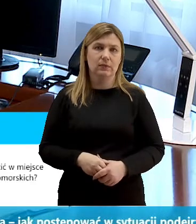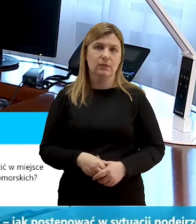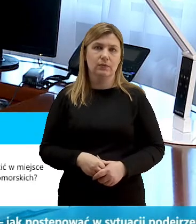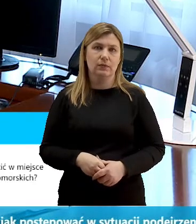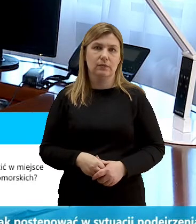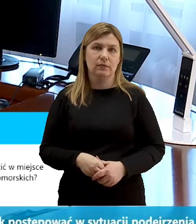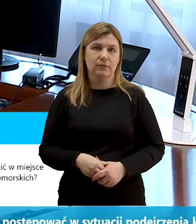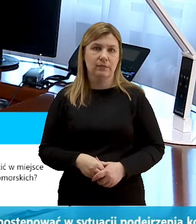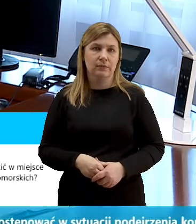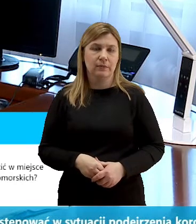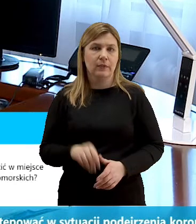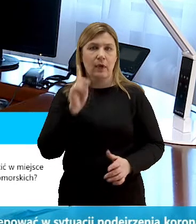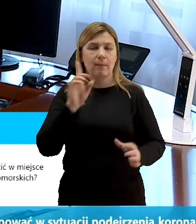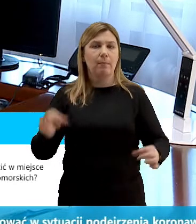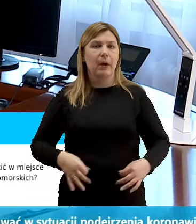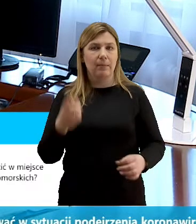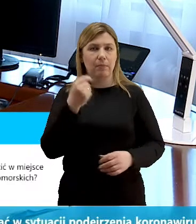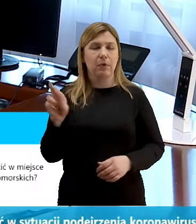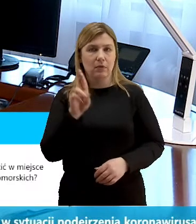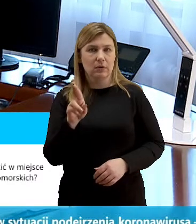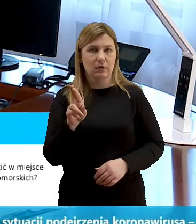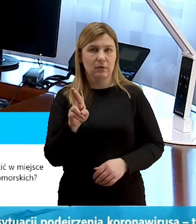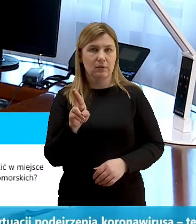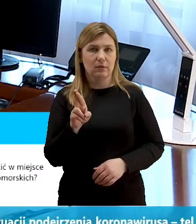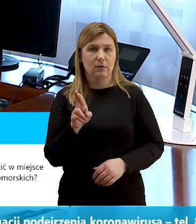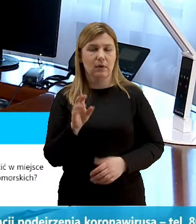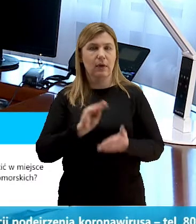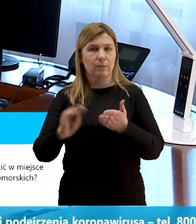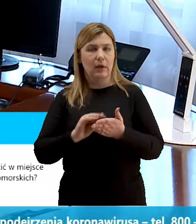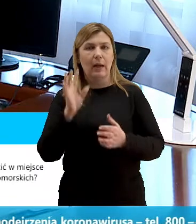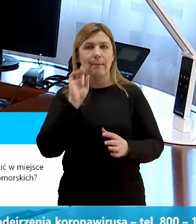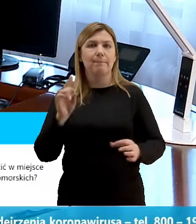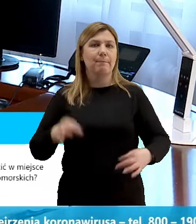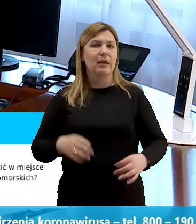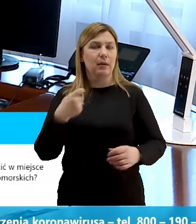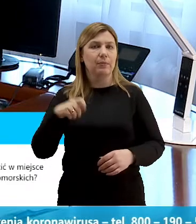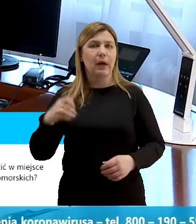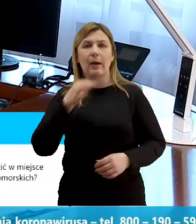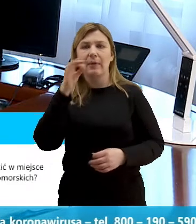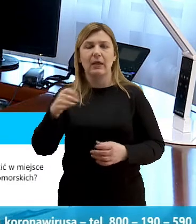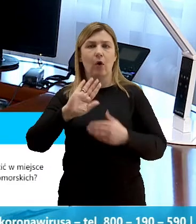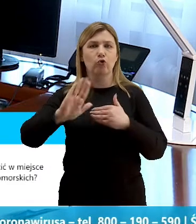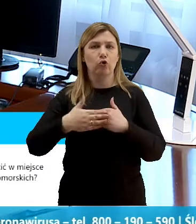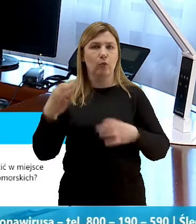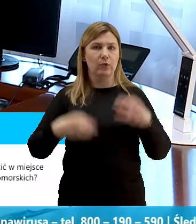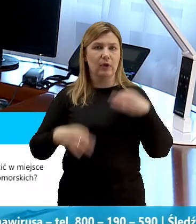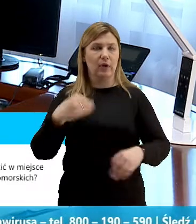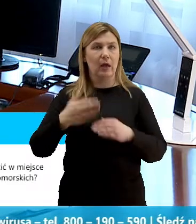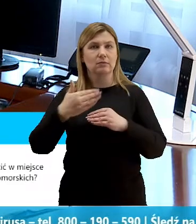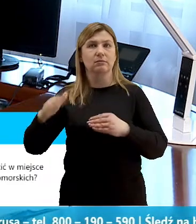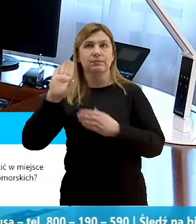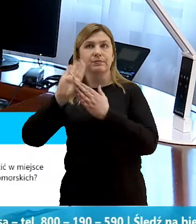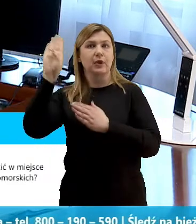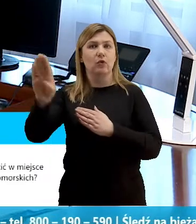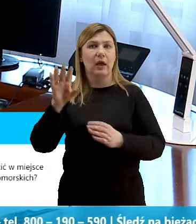Pan Piotr pisze Panie Prezydencie pytanie o ślub cywilny poza salą ślubów czy